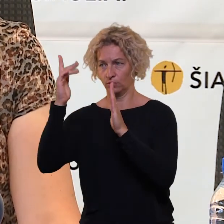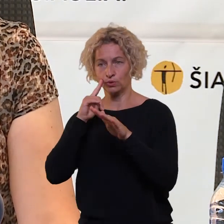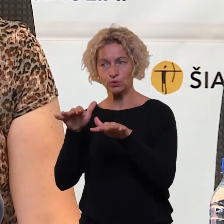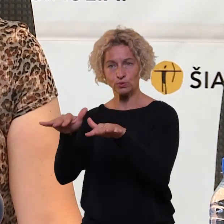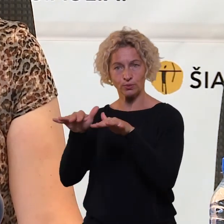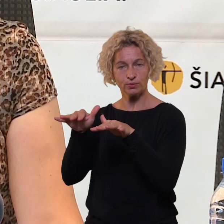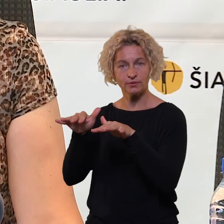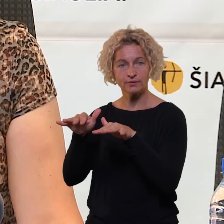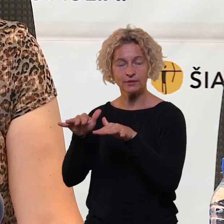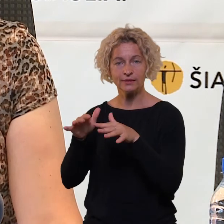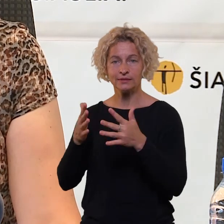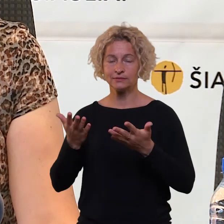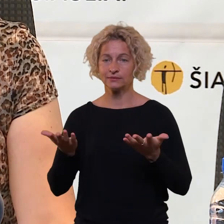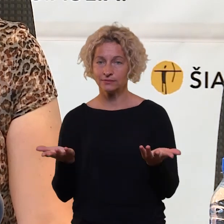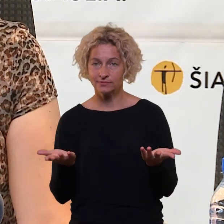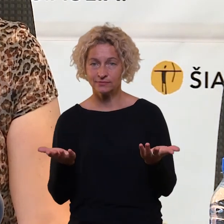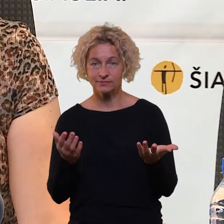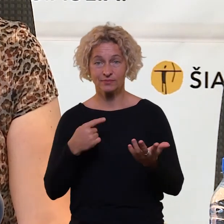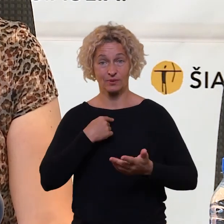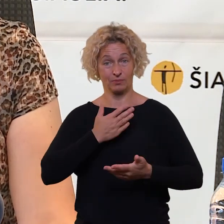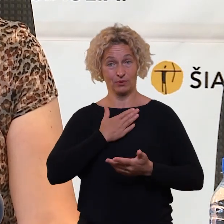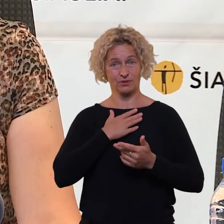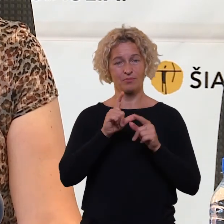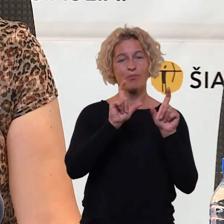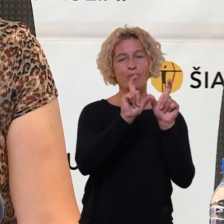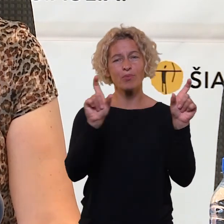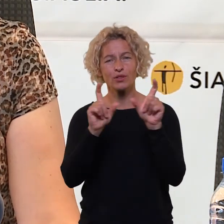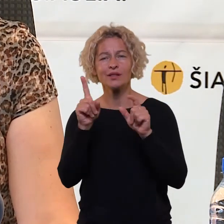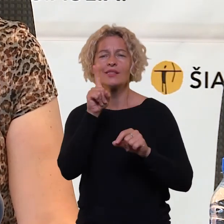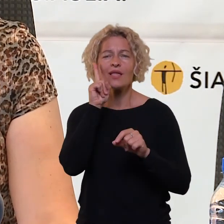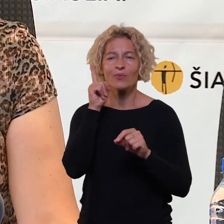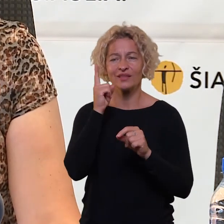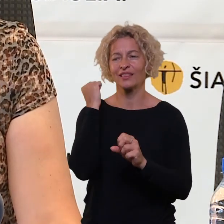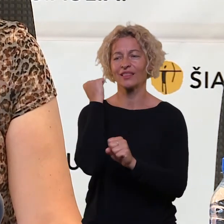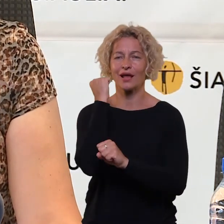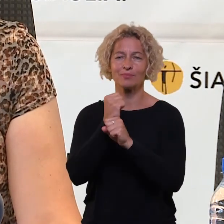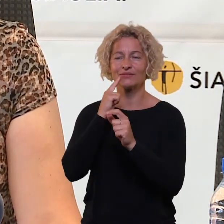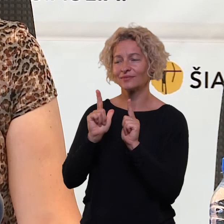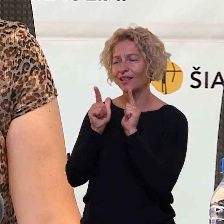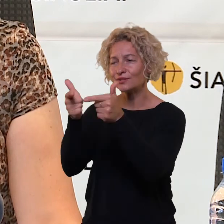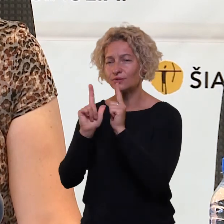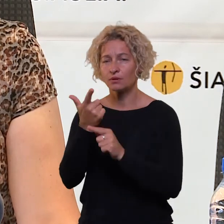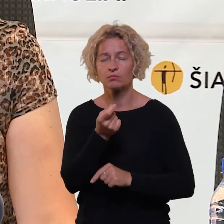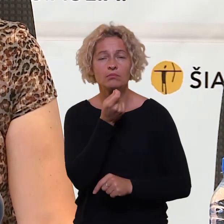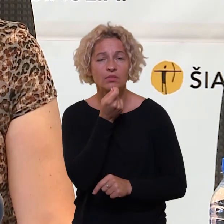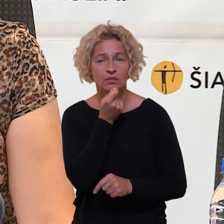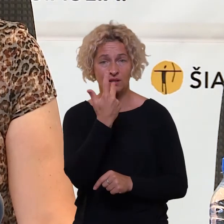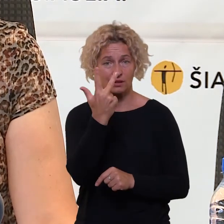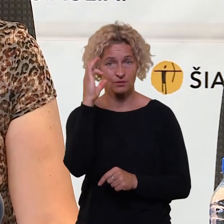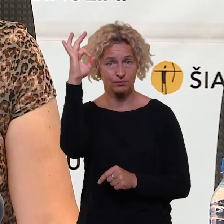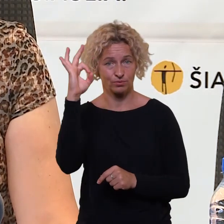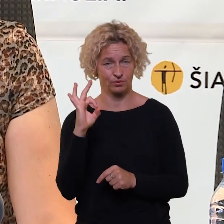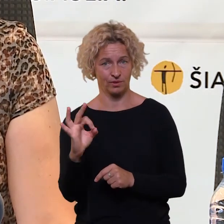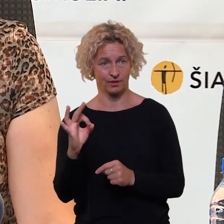Labai mažai atvyksta į mūsų švietimo įstaigas jaunų specialistų, tai turime tik tais 3 procentus,